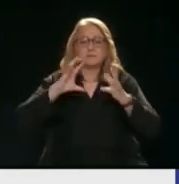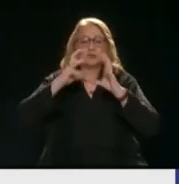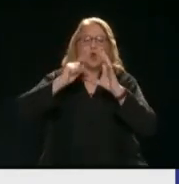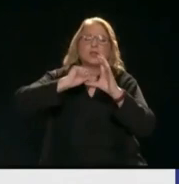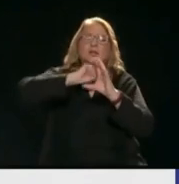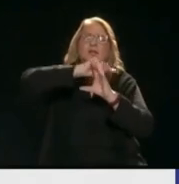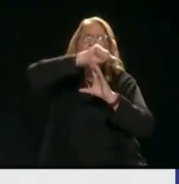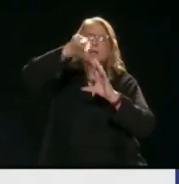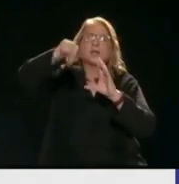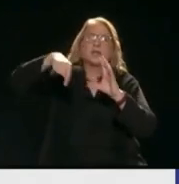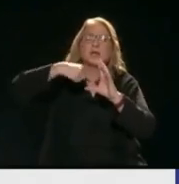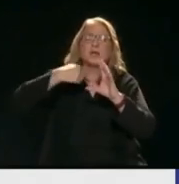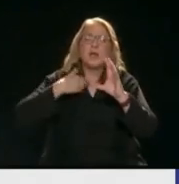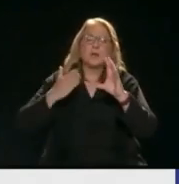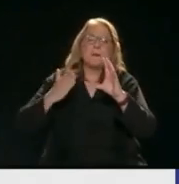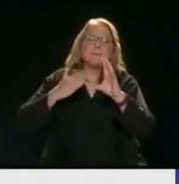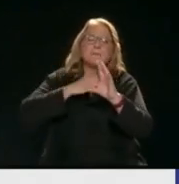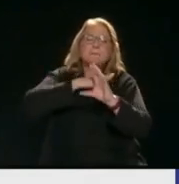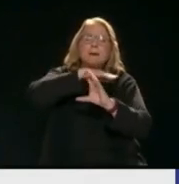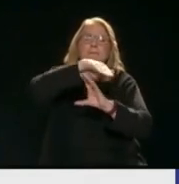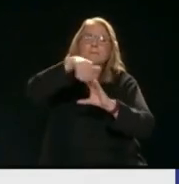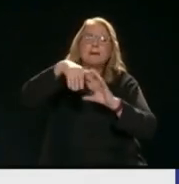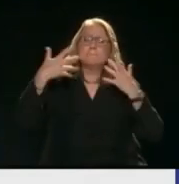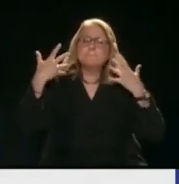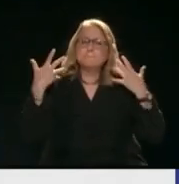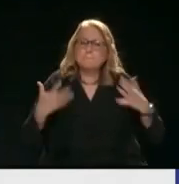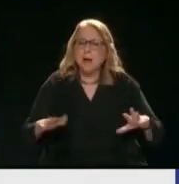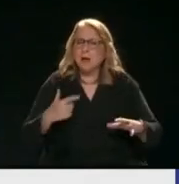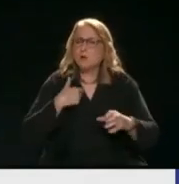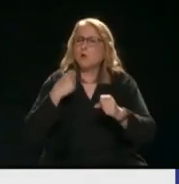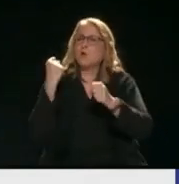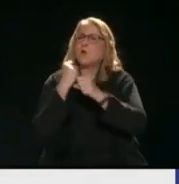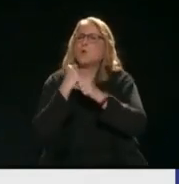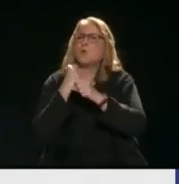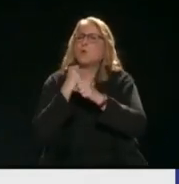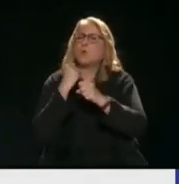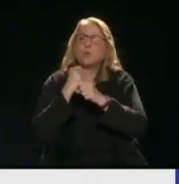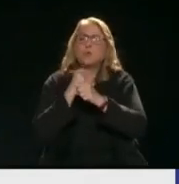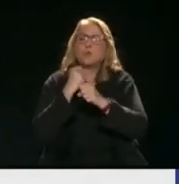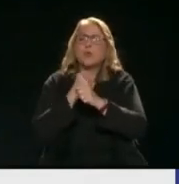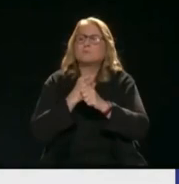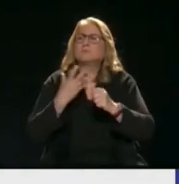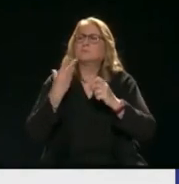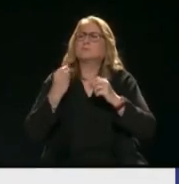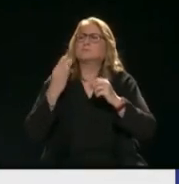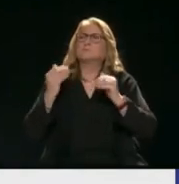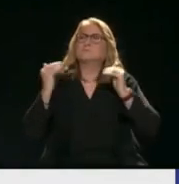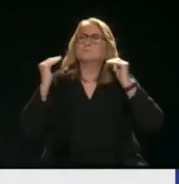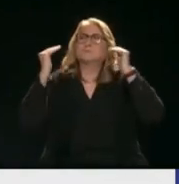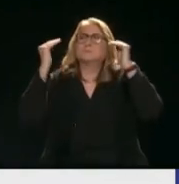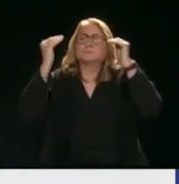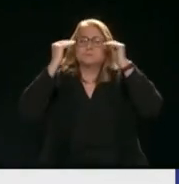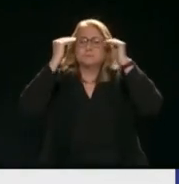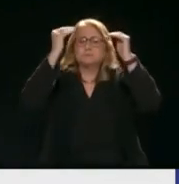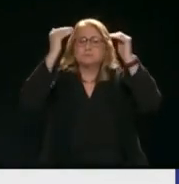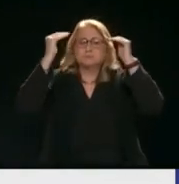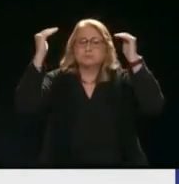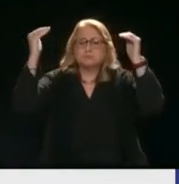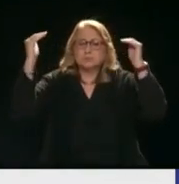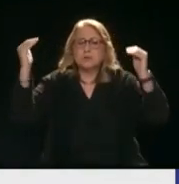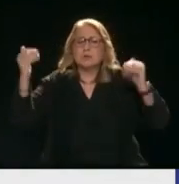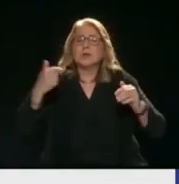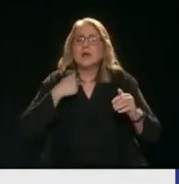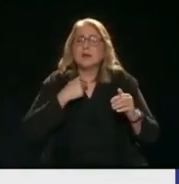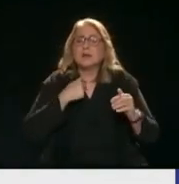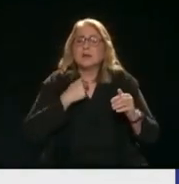Είμαι σε όλο τον πλανήτη έχω πάει Έχω πραγματικά εργαστεί για τέτοιους οίκους Ούτε καν φαντάζεστε Και να έχουμε από ένα πολύ μεγάλο δρόμο όπως έχω πει